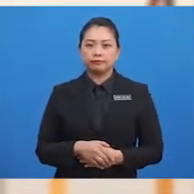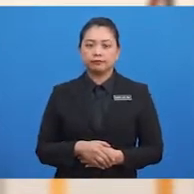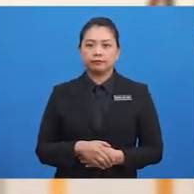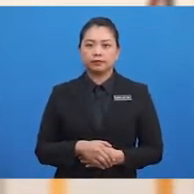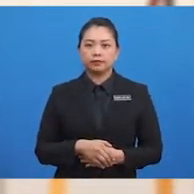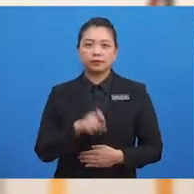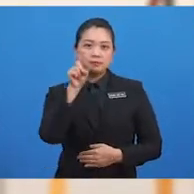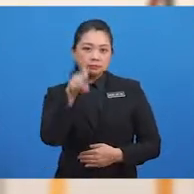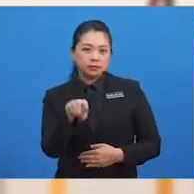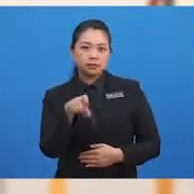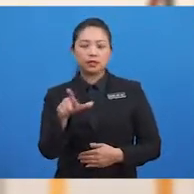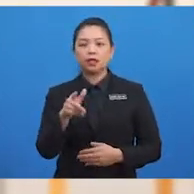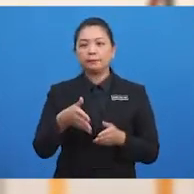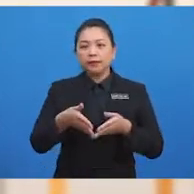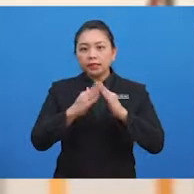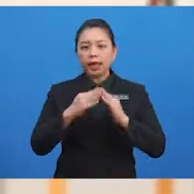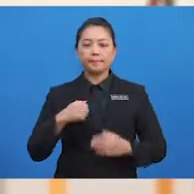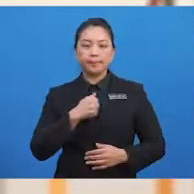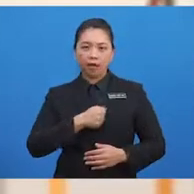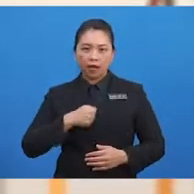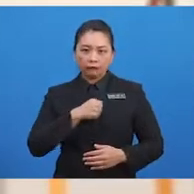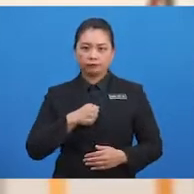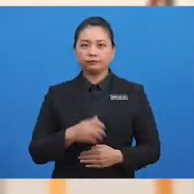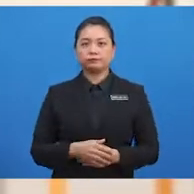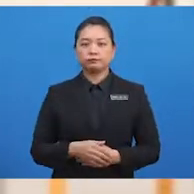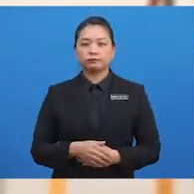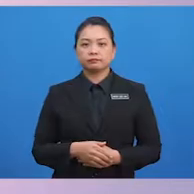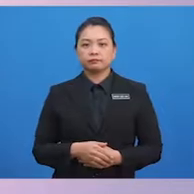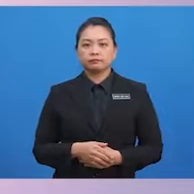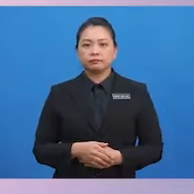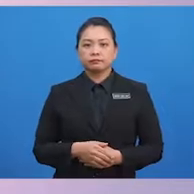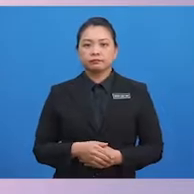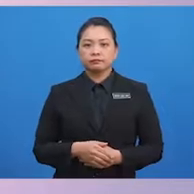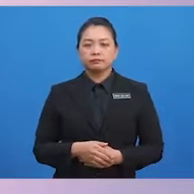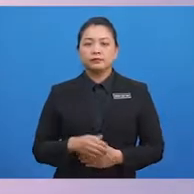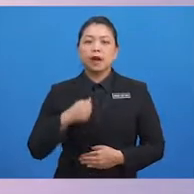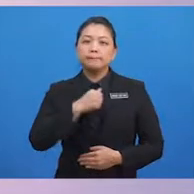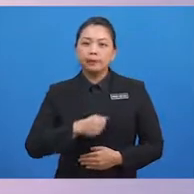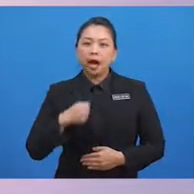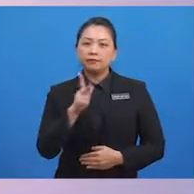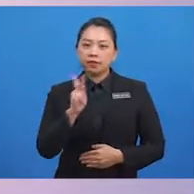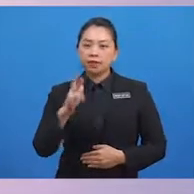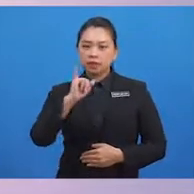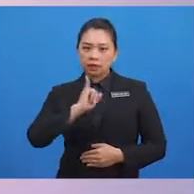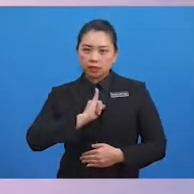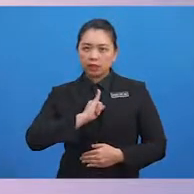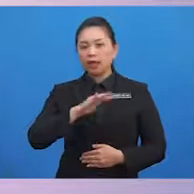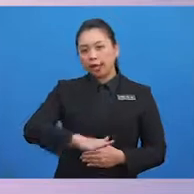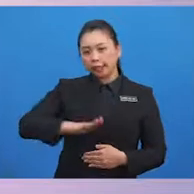Mestilah minta maaf dengan tutur kata, Maafkan saya, adik.